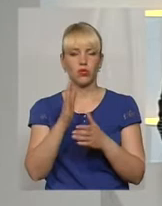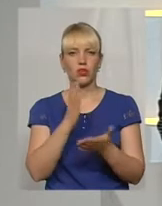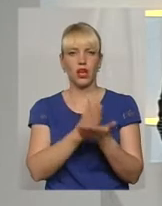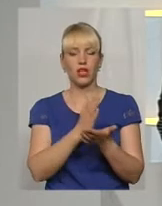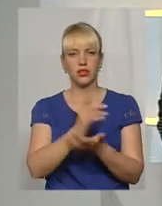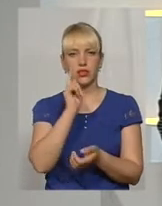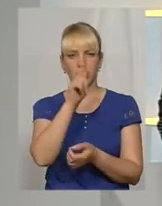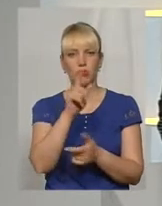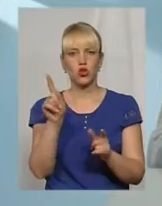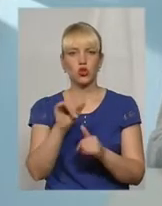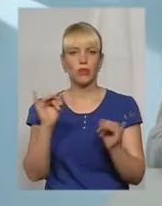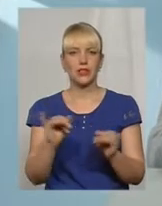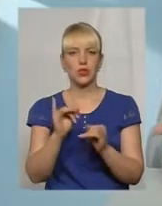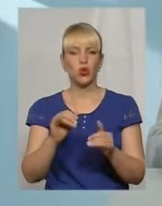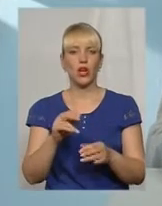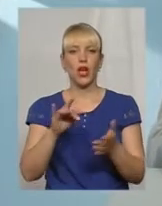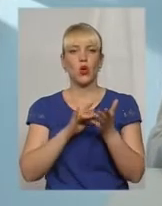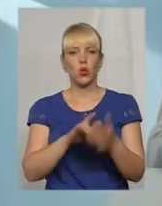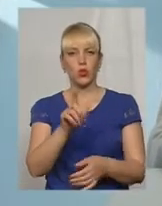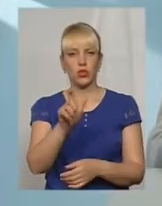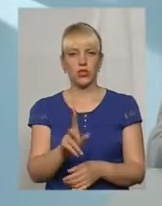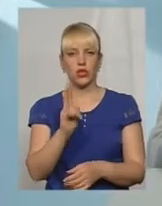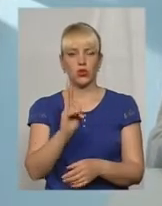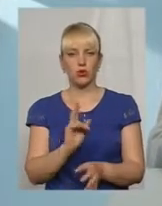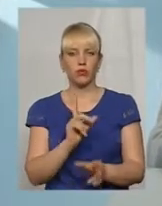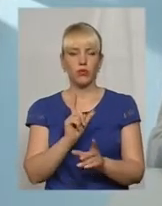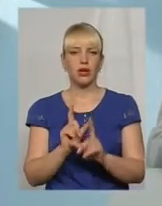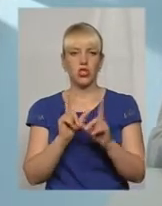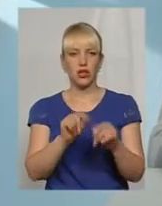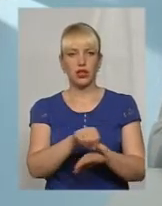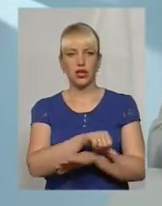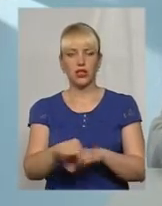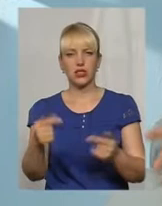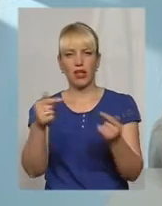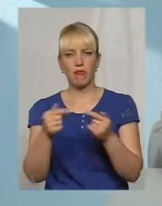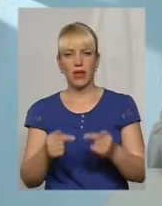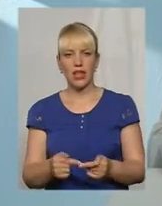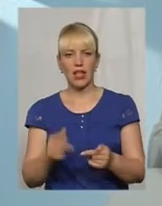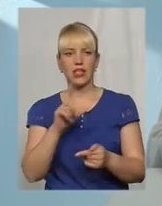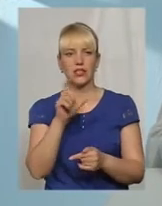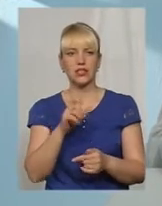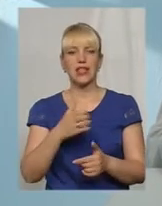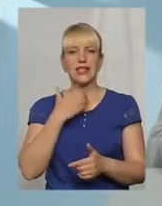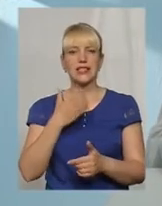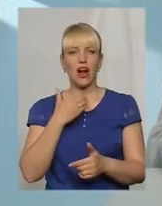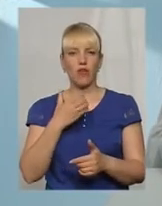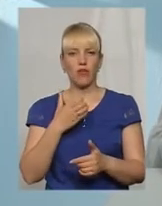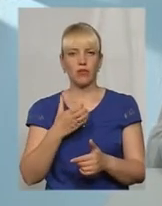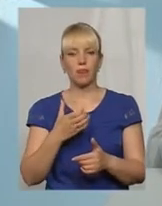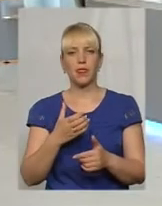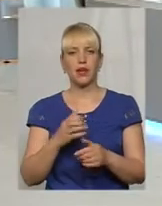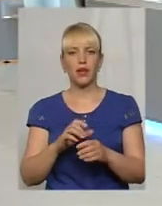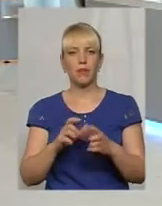історія туриста, який проїжджає границю, совпадала з його страховим полісом, з його обратним білетом.